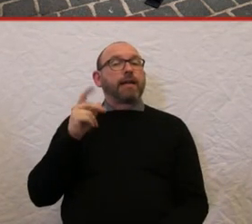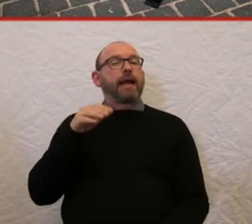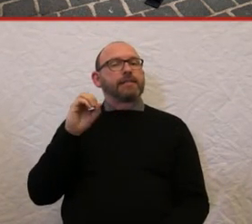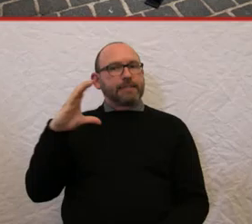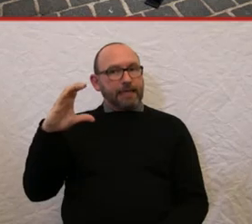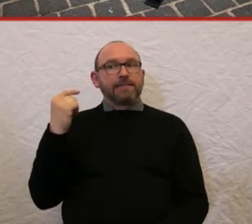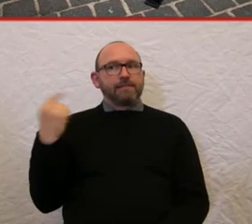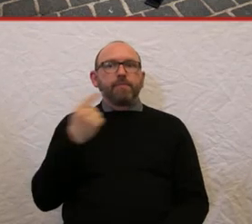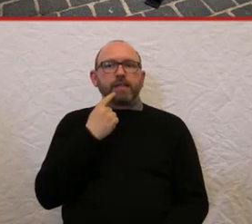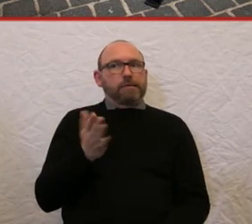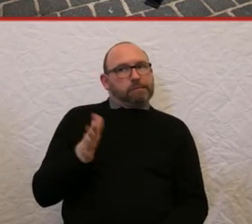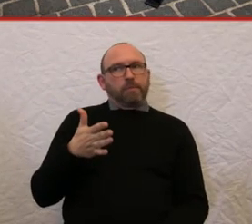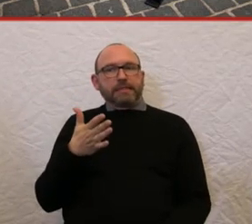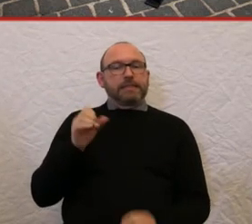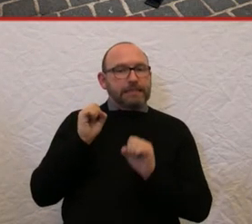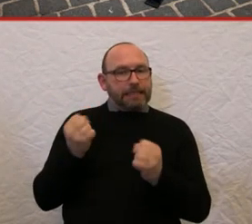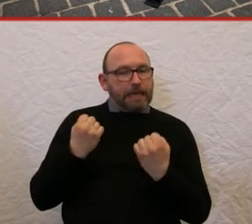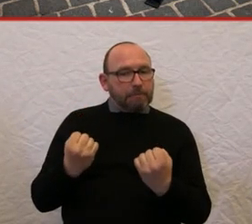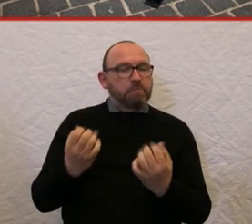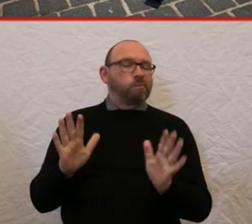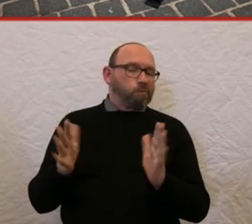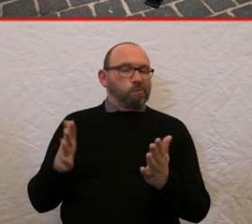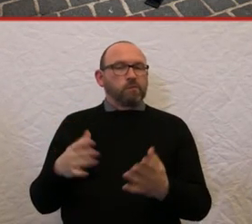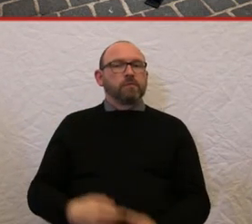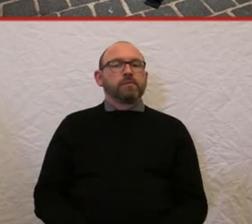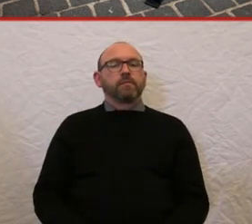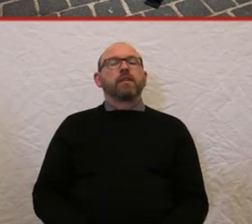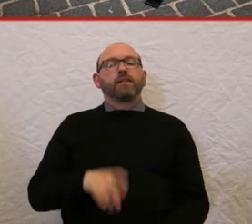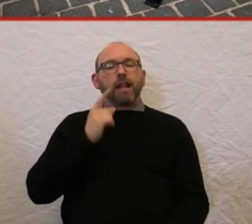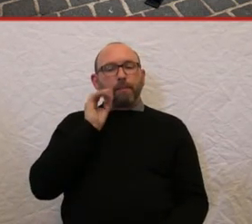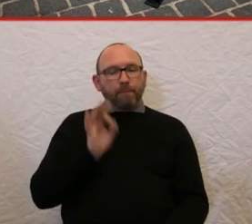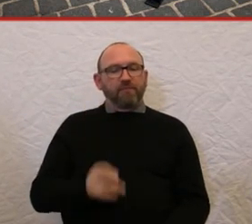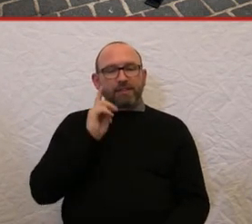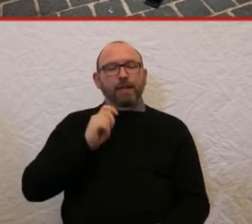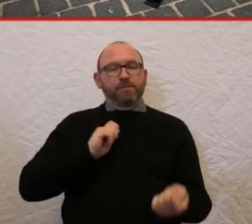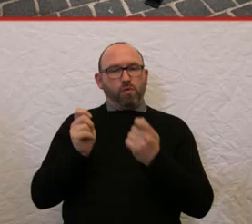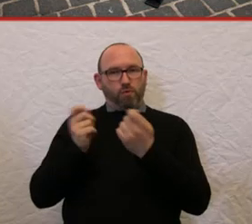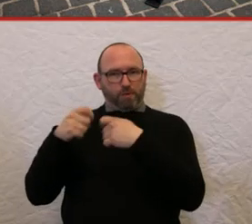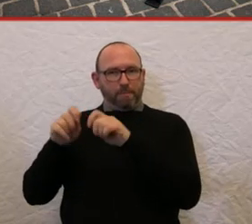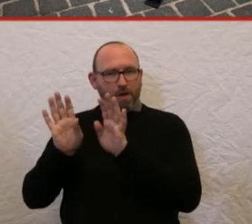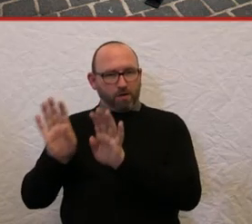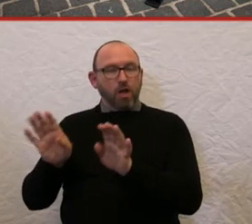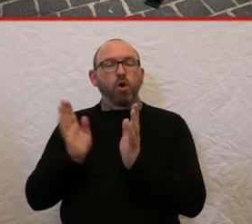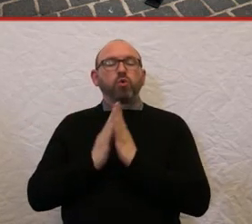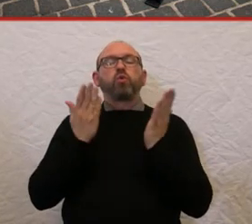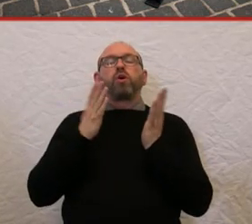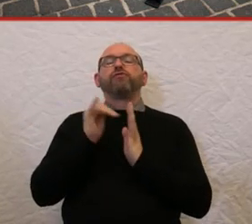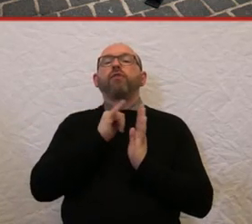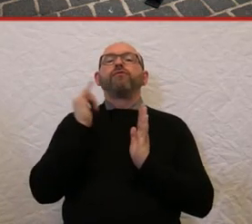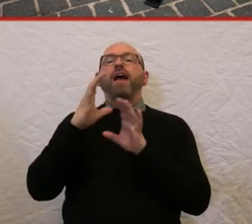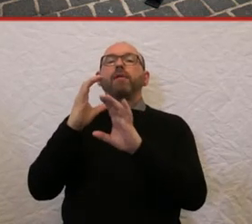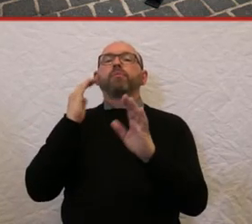Das haben sie ganz schnell nachgerüstet, weil man nämlich bei der Verordnung der Fernbusreisen, also der Regulierung der Fernbusreisen